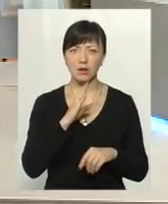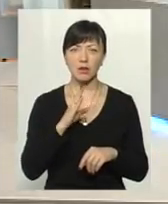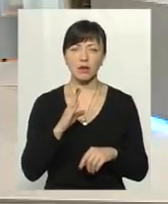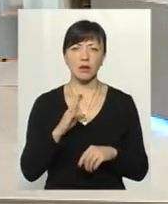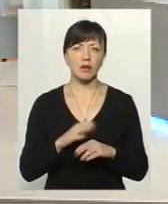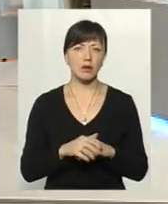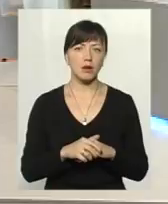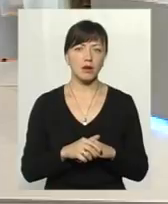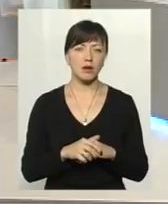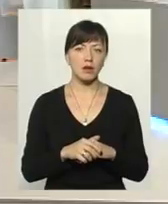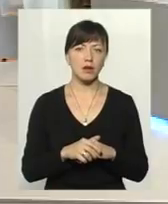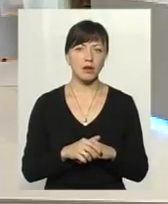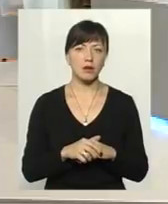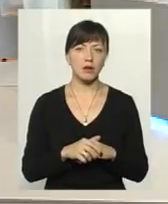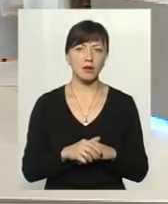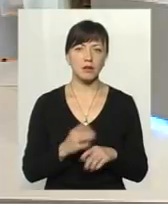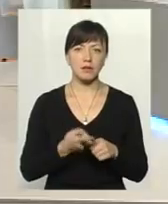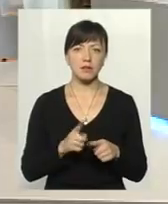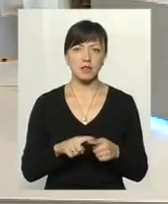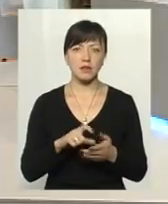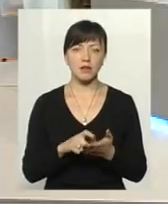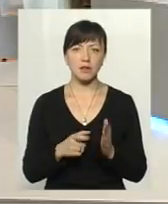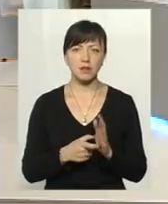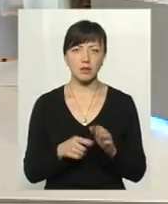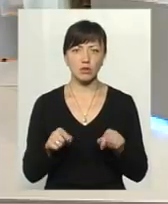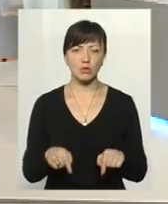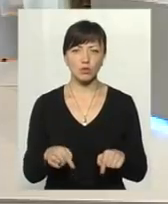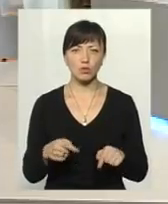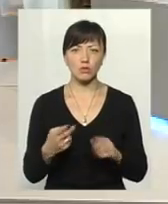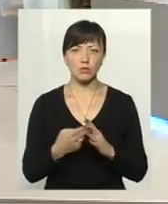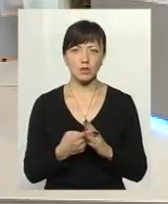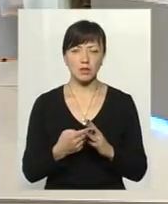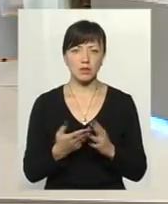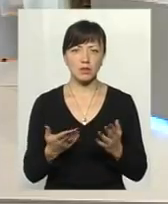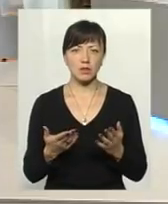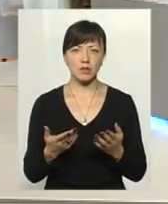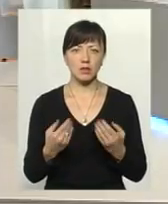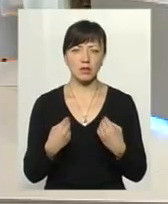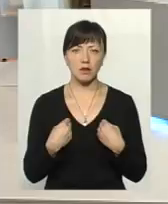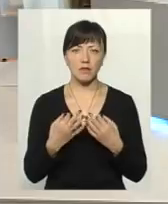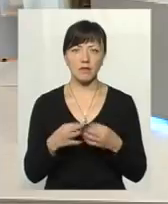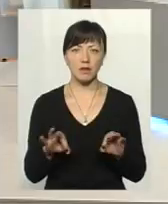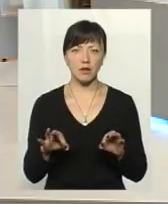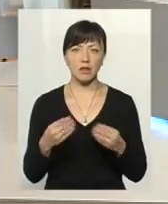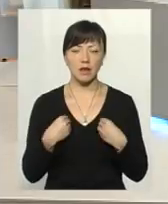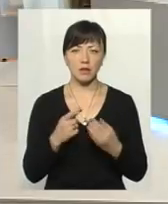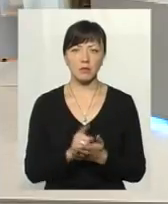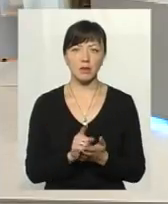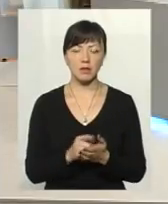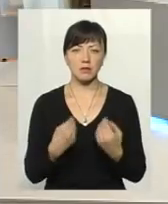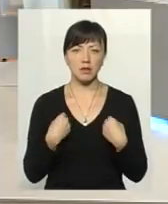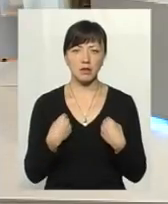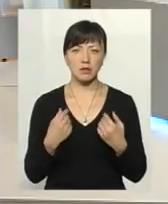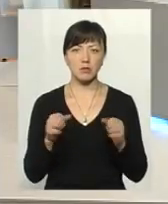місяців. А ось ціло тільки в цій квартирі тут субсидія. Ви мені дайте слово «вільно дихати», дайте мені пенсію і дайте